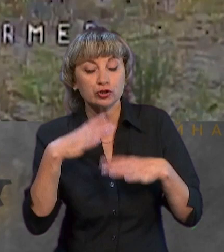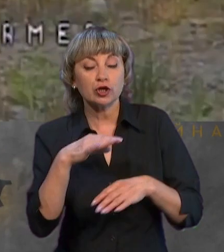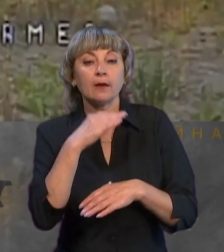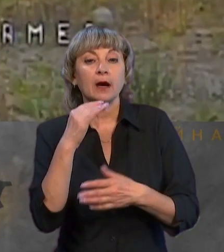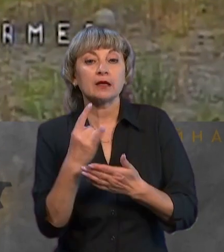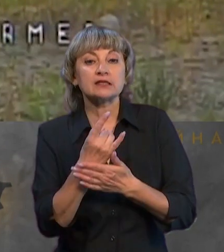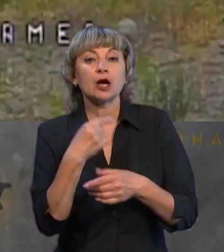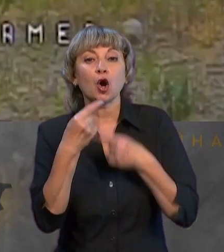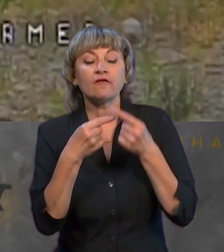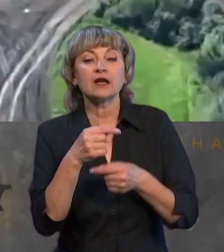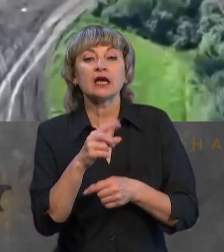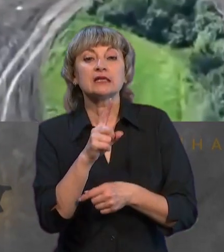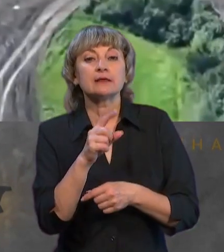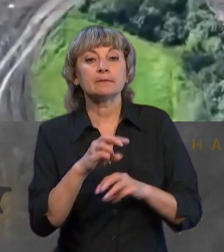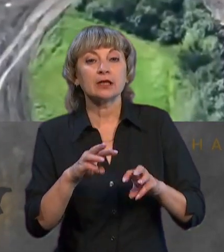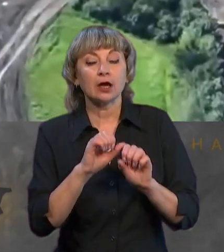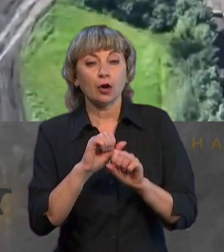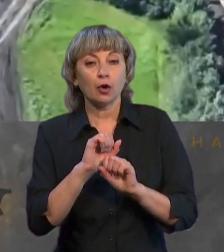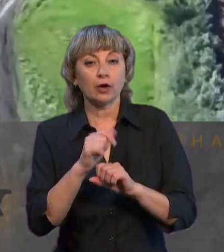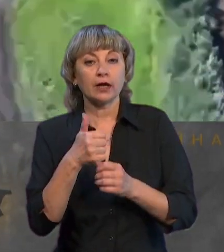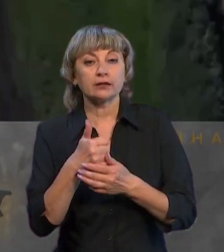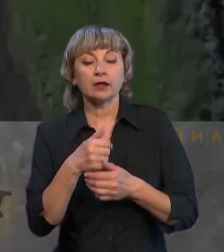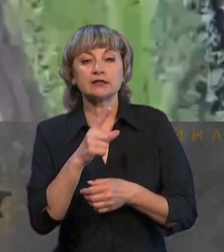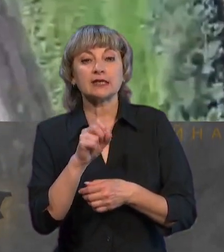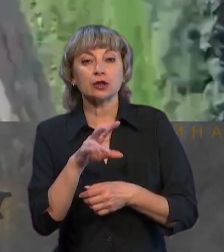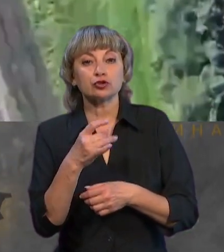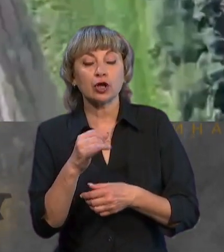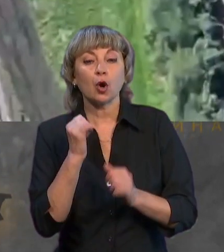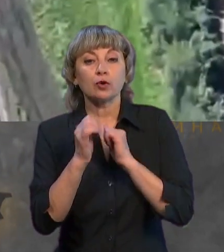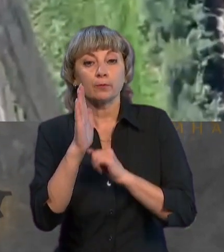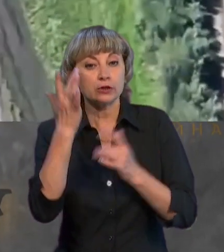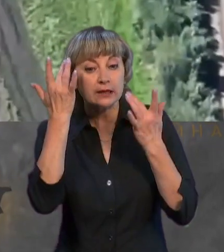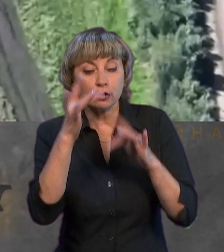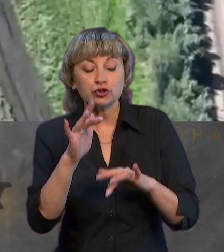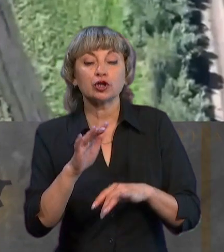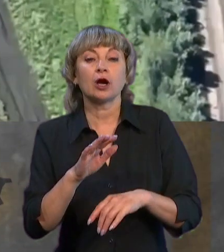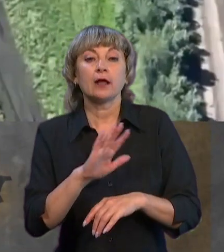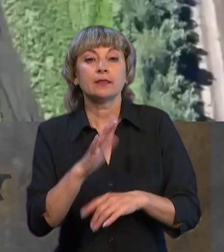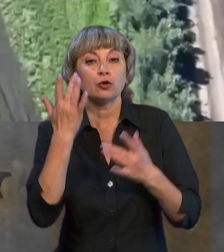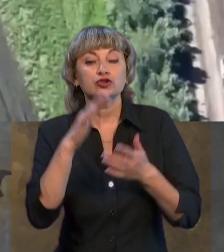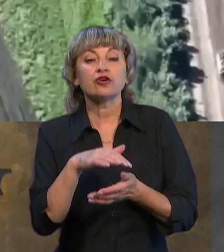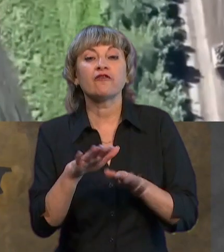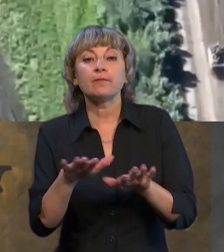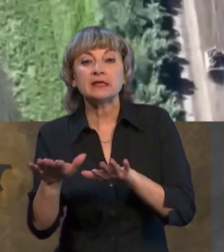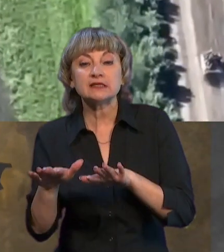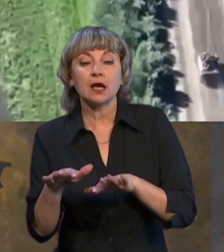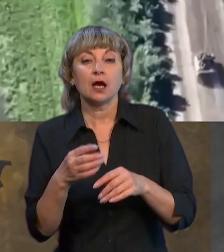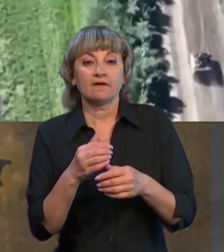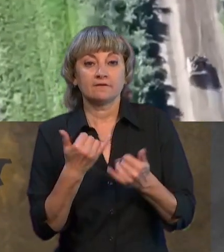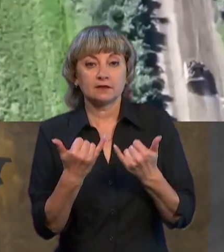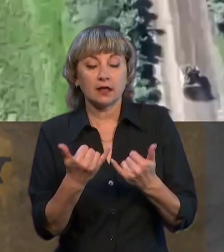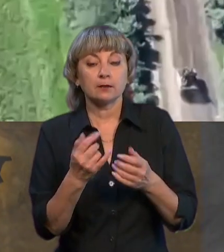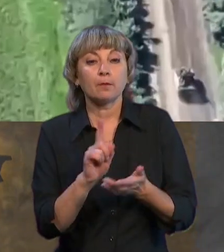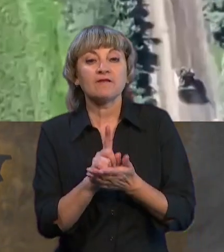і міністр оборони Різников, що удар буде неочікуваний і неочікуваний в місті. Тому в даний момент ми повинні